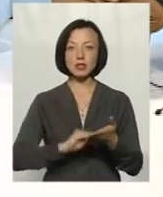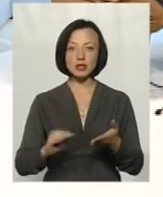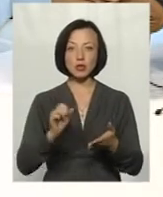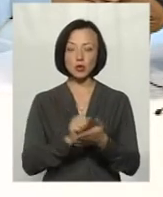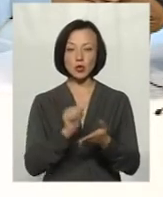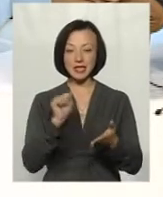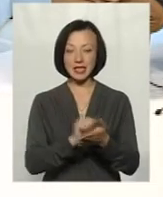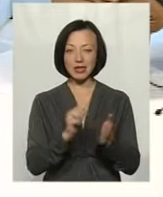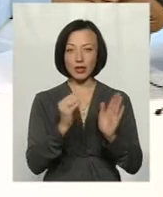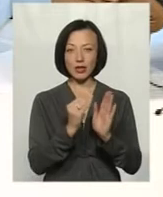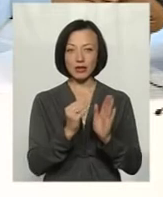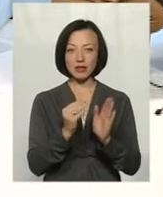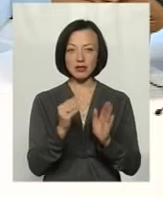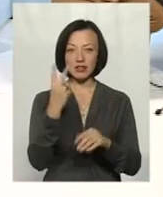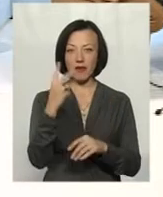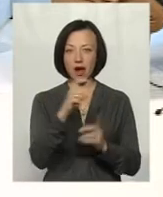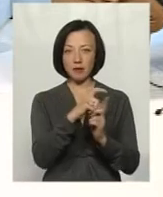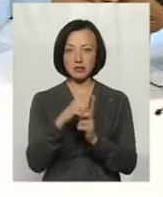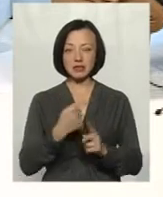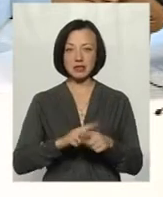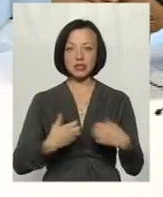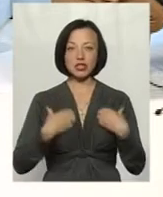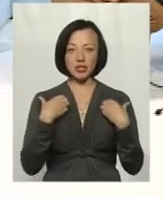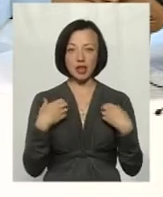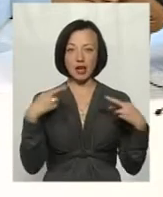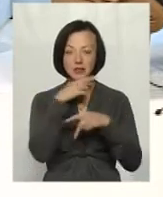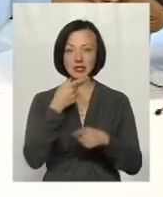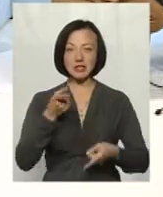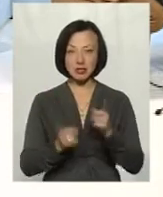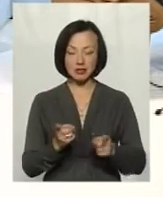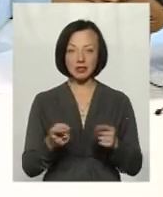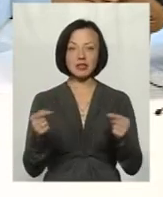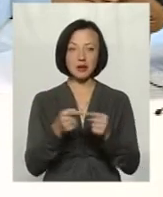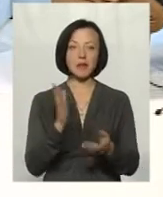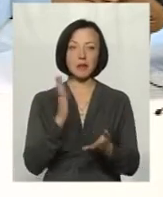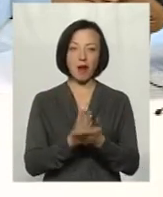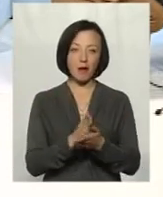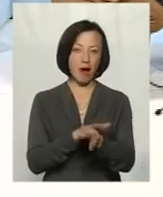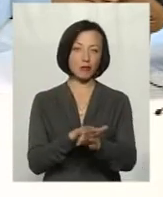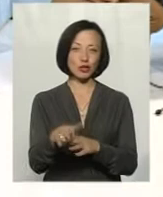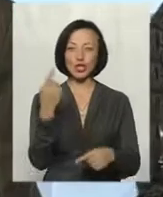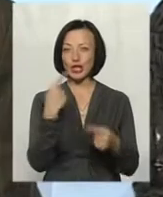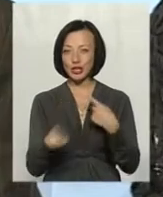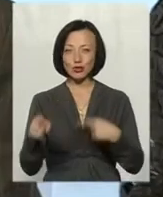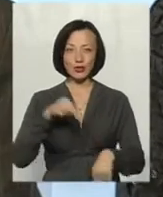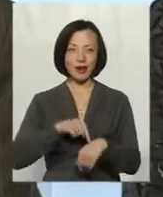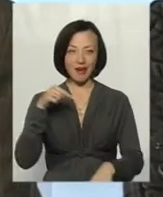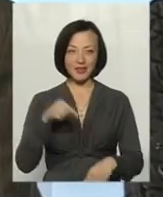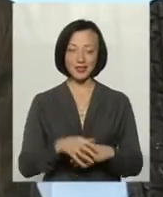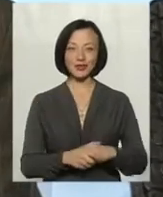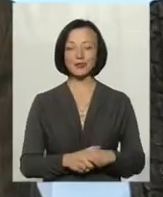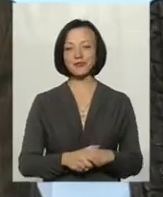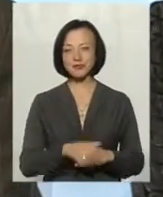статті додає два абзаці, що аміак – це страшна речовина і так далі дійсної згідності. І маємо абсолютно іншу реакцію вже